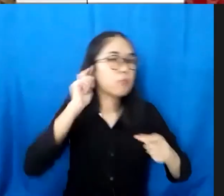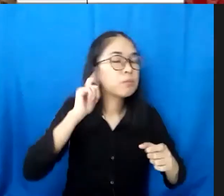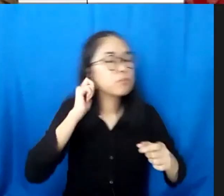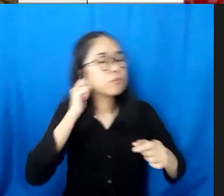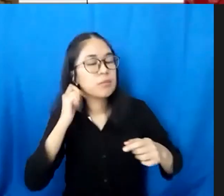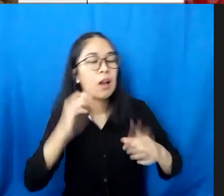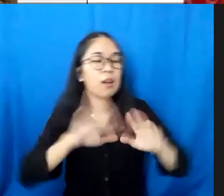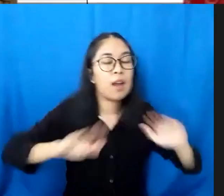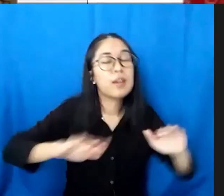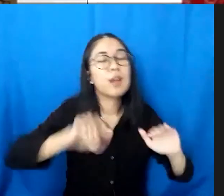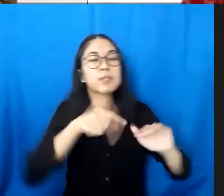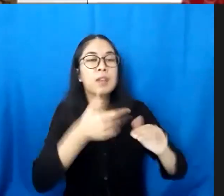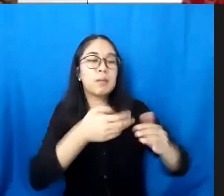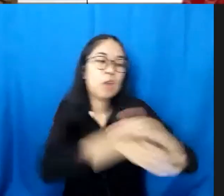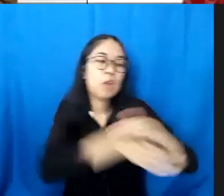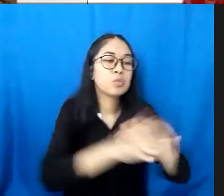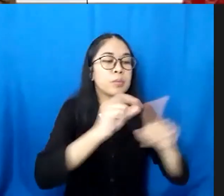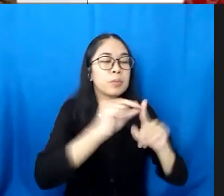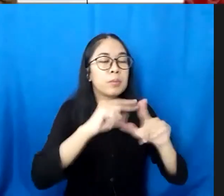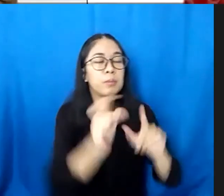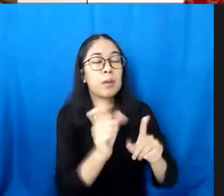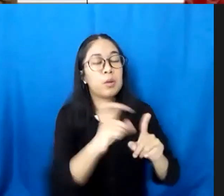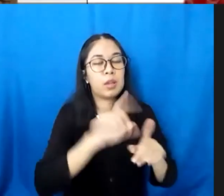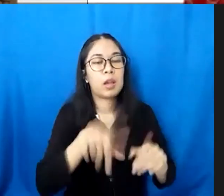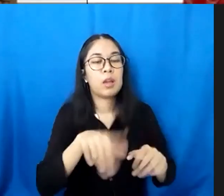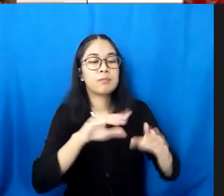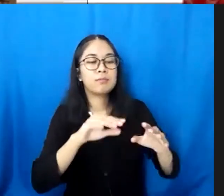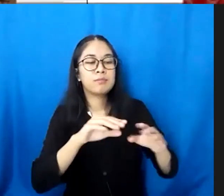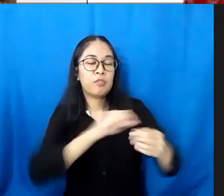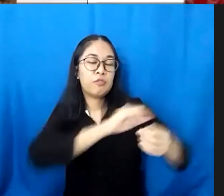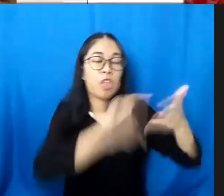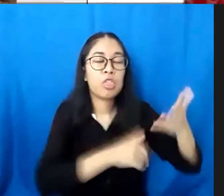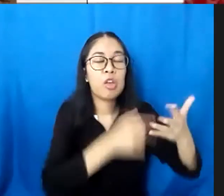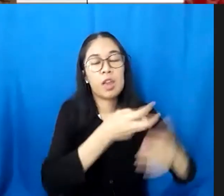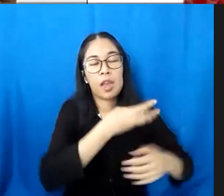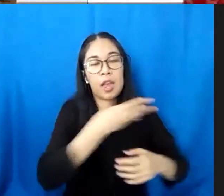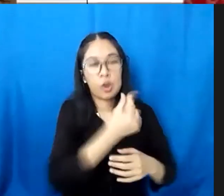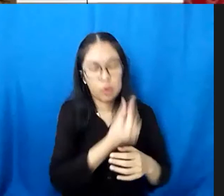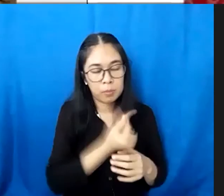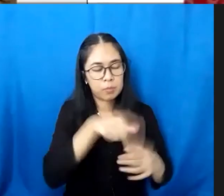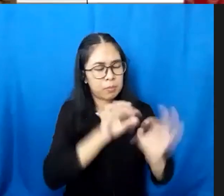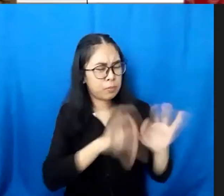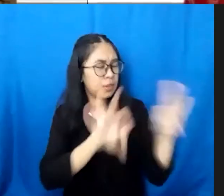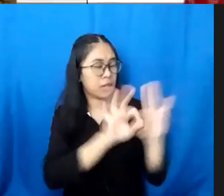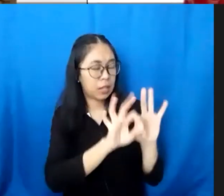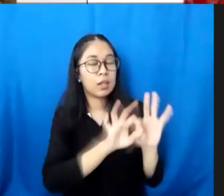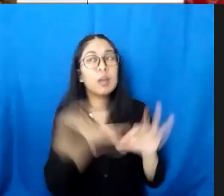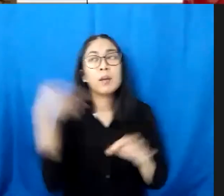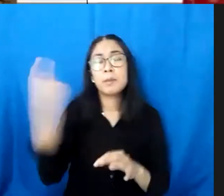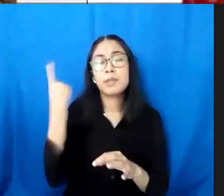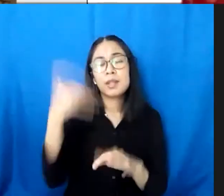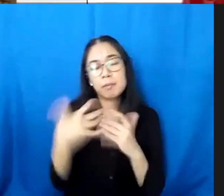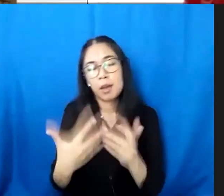jadi disini faktor ekonomi untuk keluarga juga penting dan bagaimana pemerintah menyiapkan transfer untuk